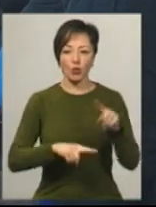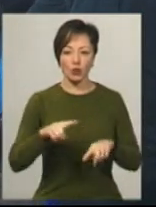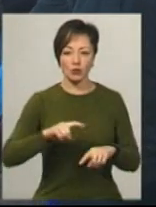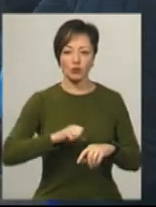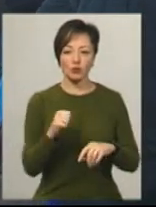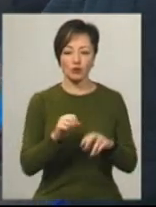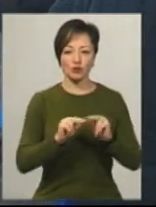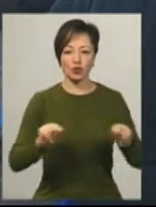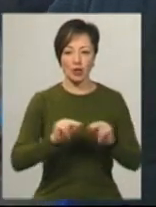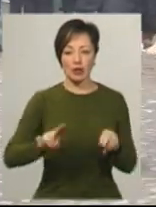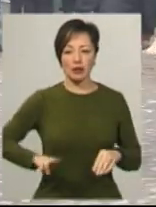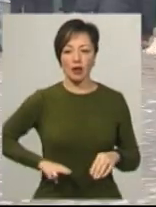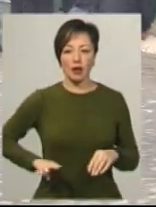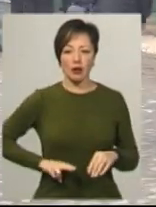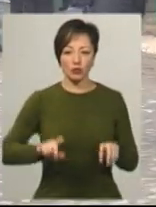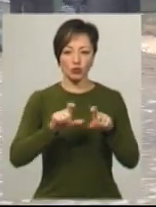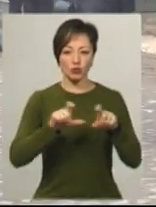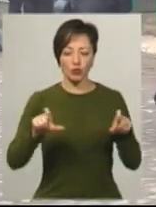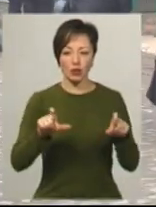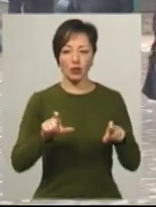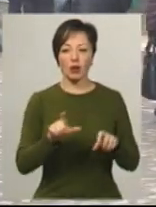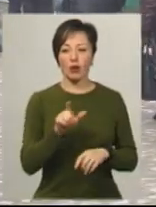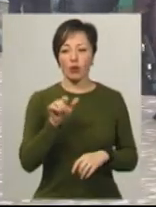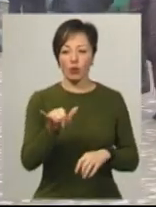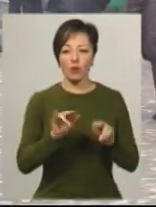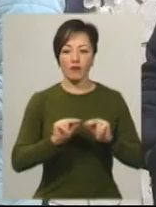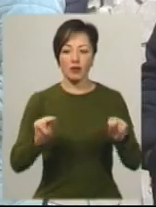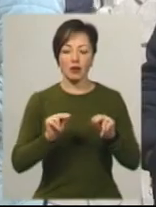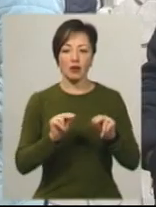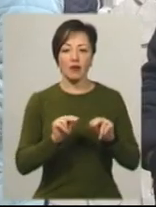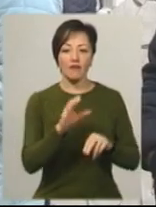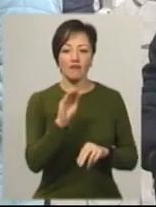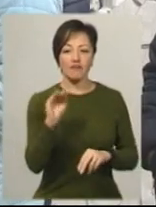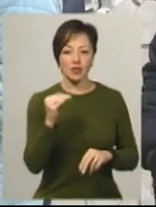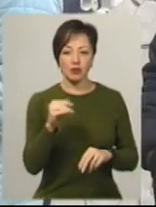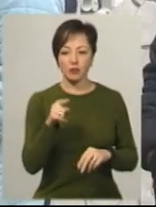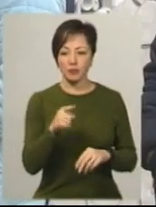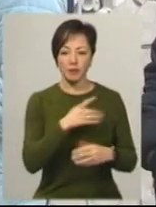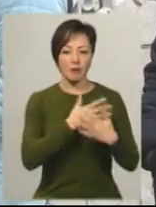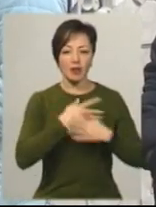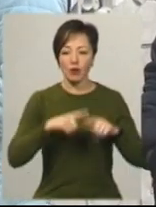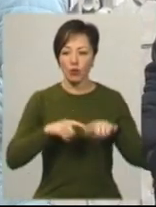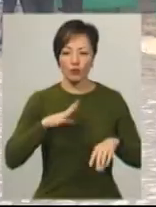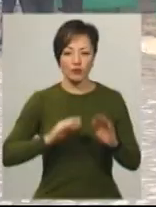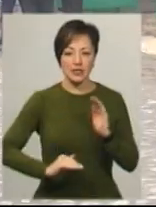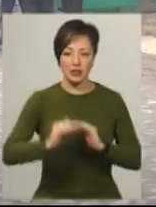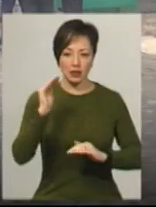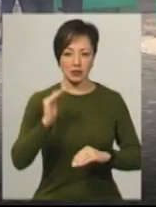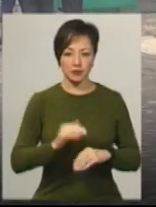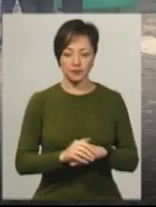вчителі. Директор Корчицького НВК Микола Гавриш у Віталія викладав фізику. Чоловік каже, той патріотом був ще з дитинства.